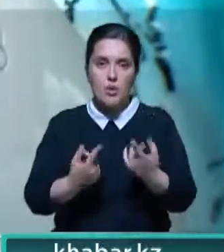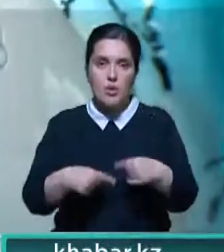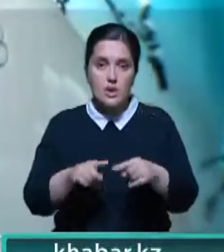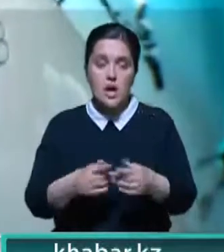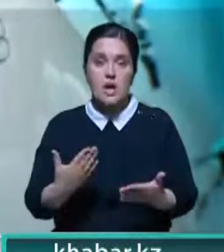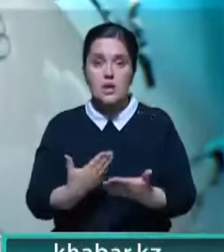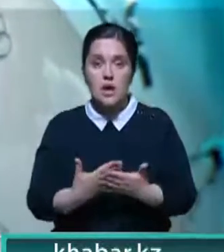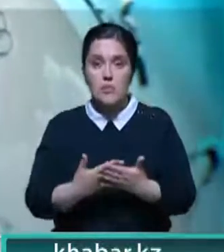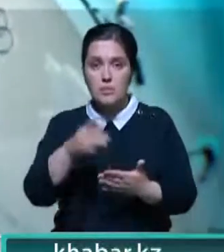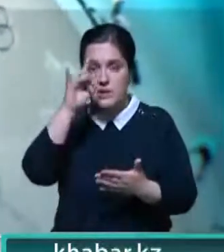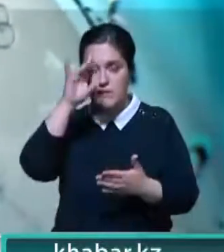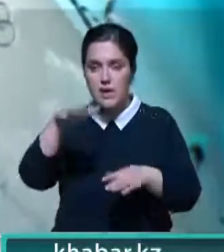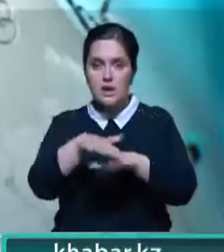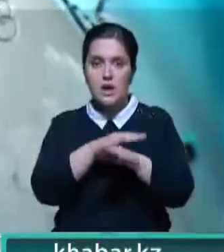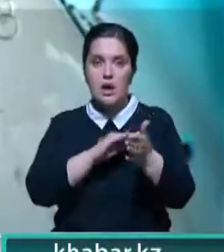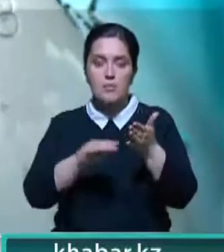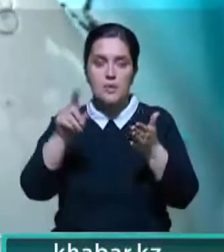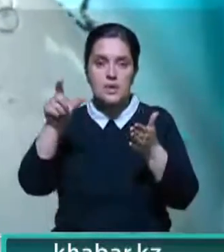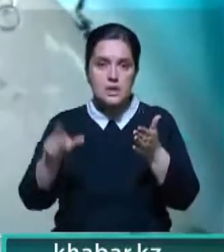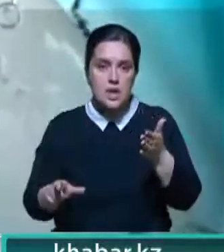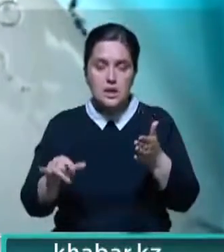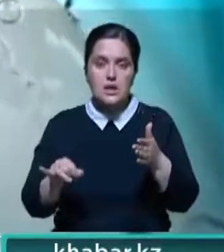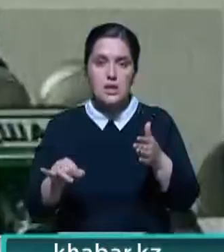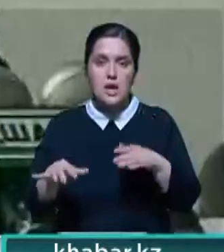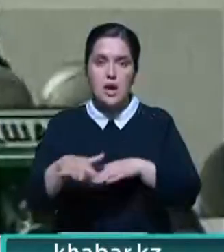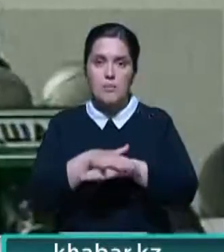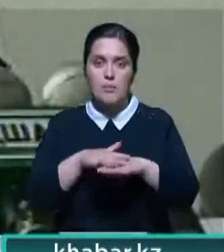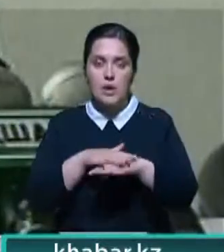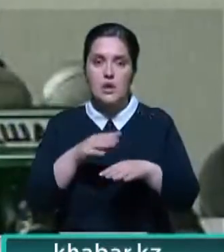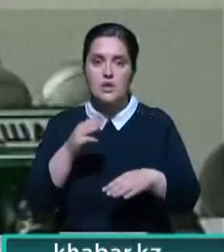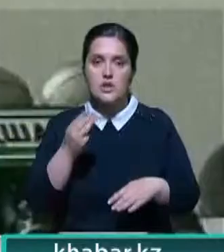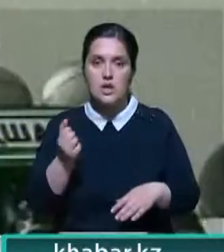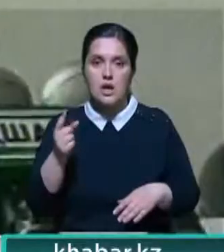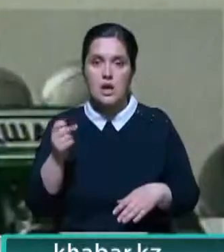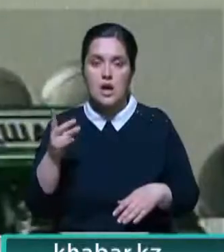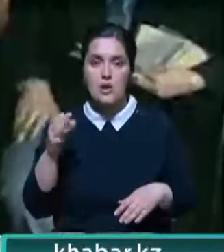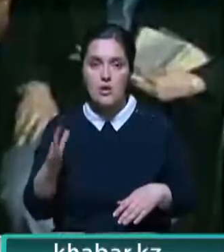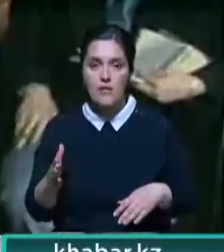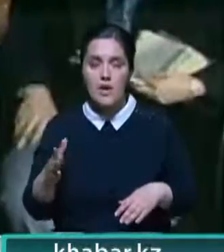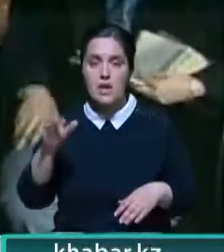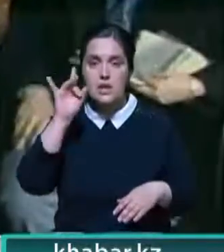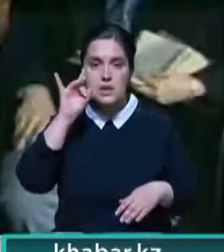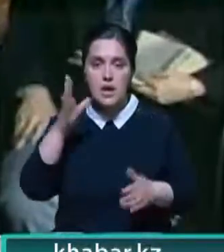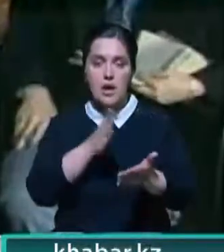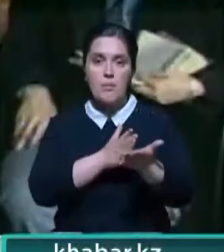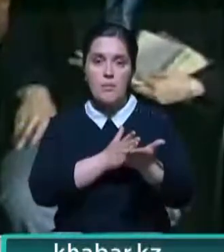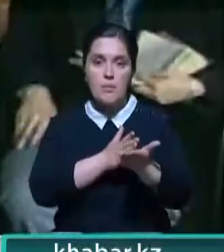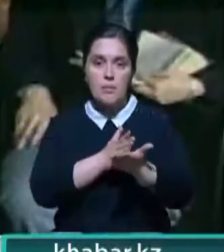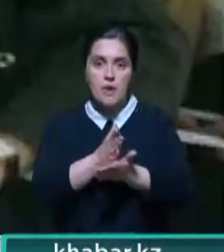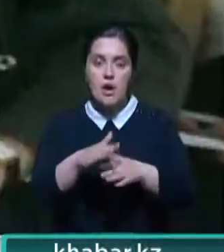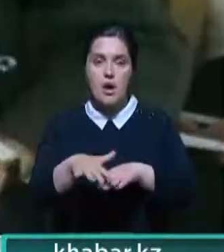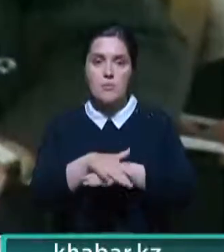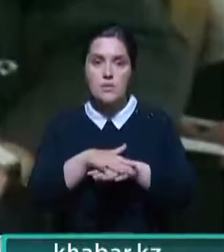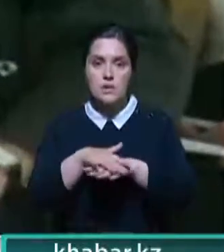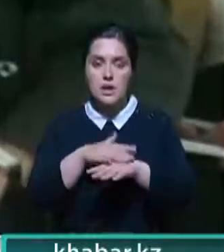Например, известного в народе писателя, общественного и политического деятеля Мухтара Шаханова. Или не менее известного в политических и общественных